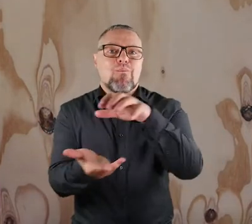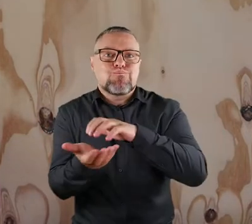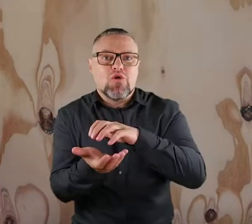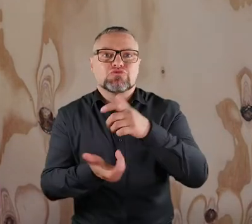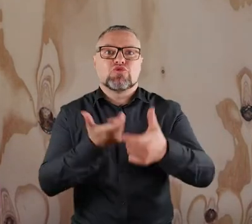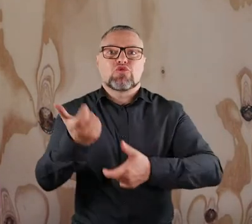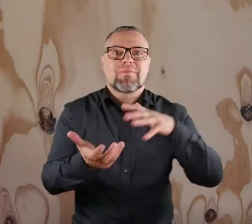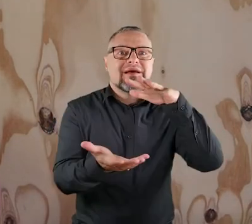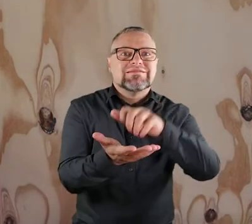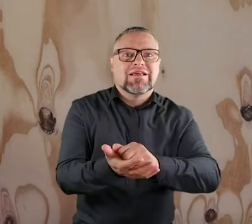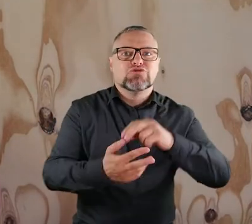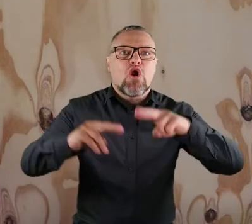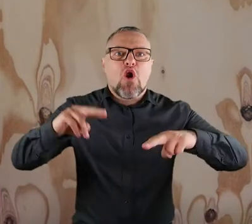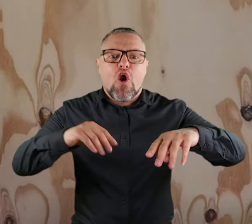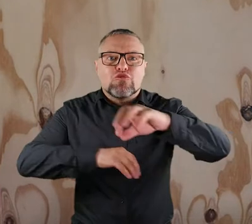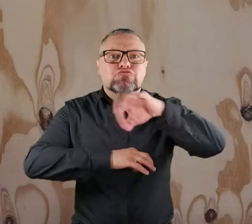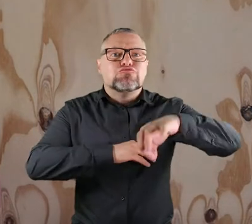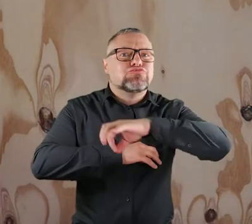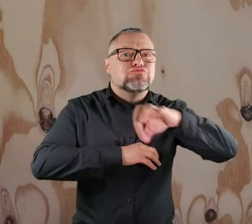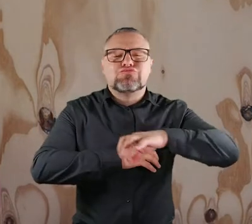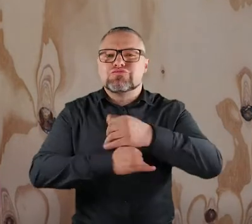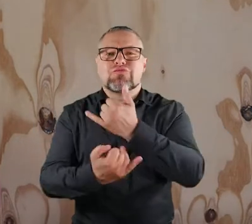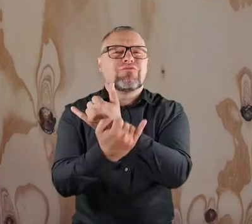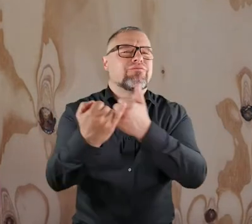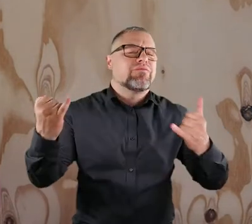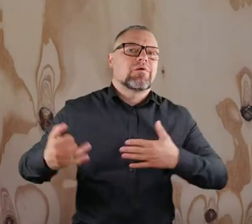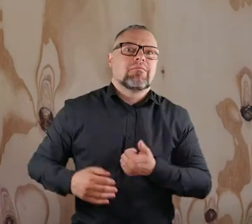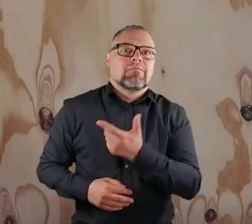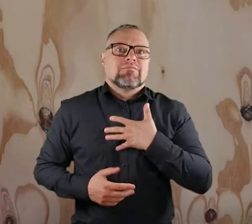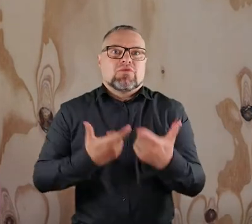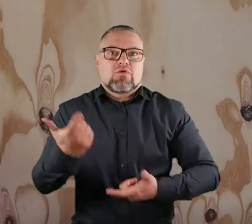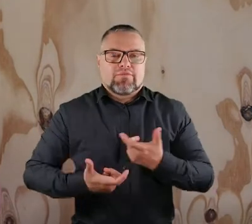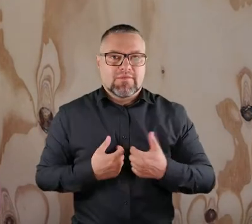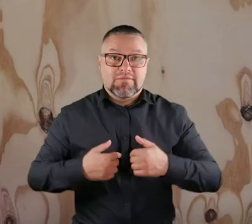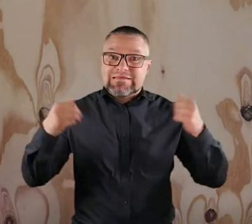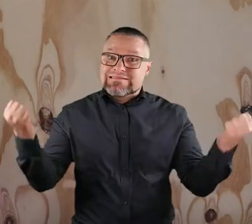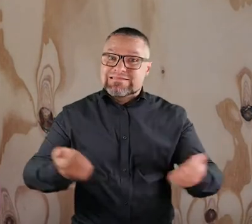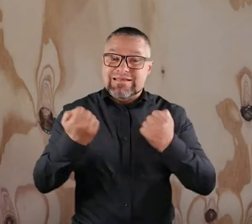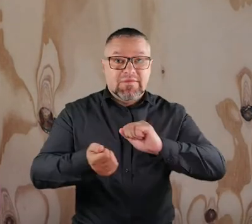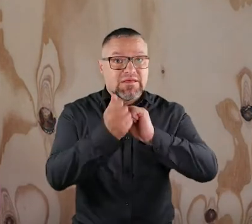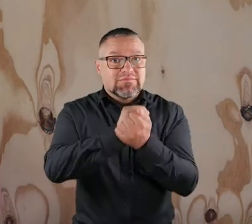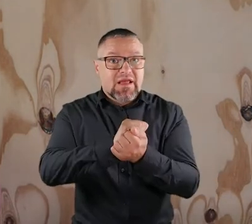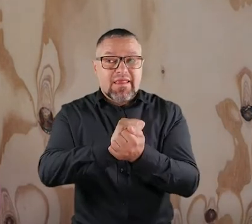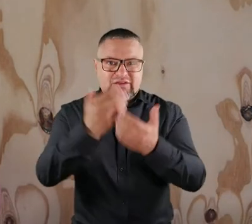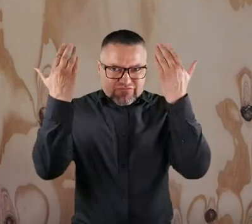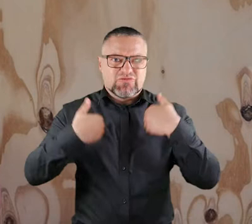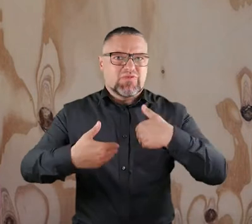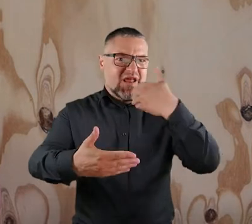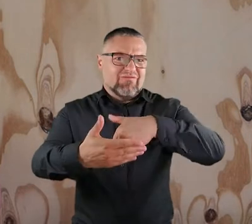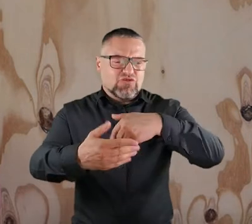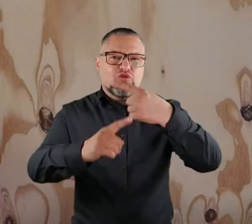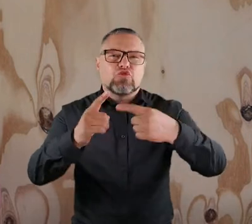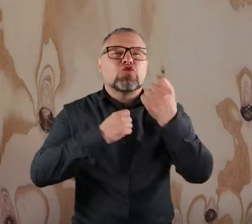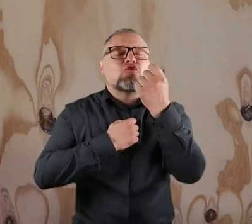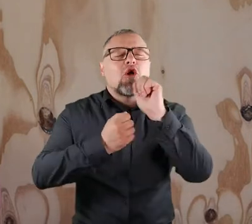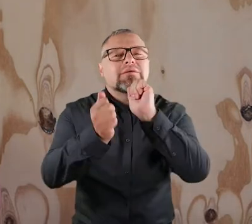kulinarne. Dużo by można tego było tutaj wymienić. Staramy się zamienić tą szpitalną rzeczywistość,